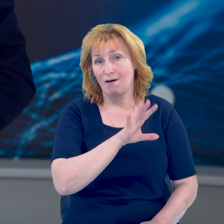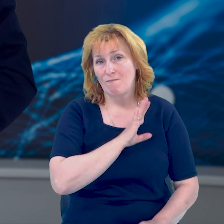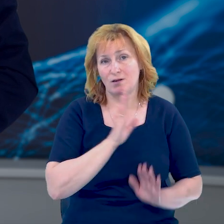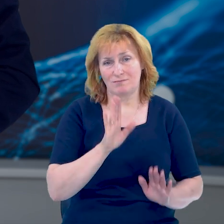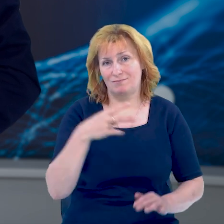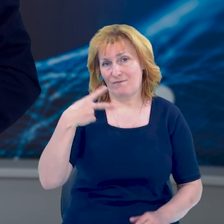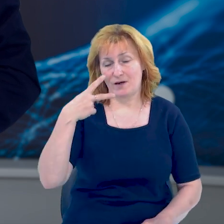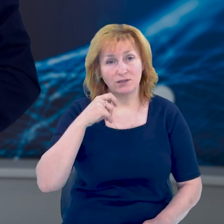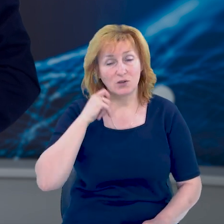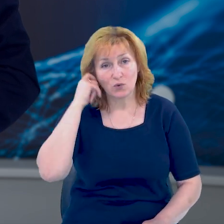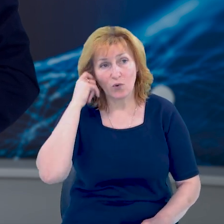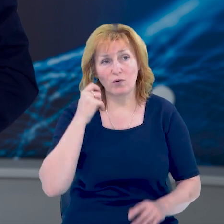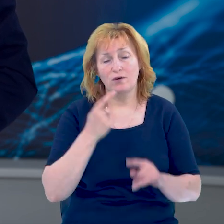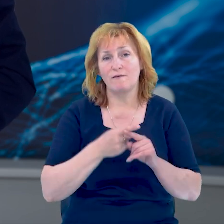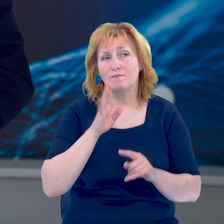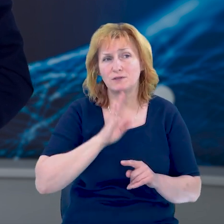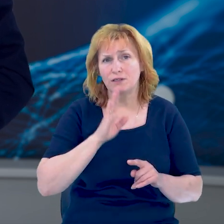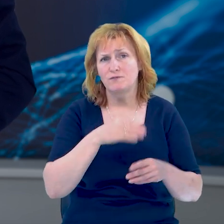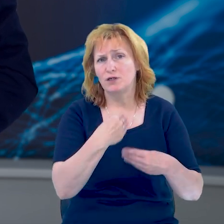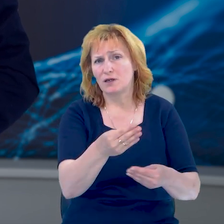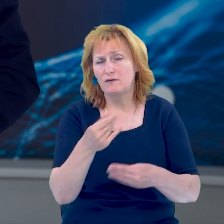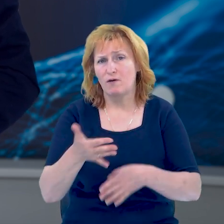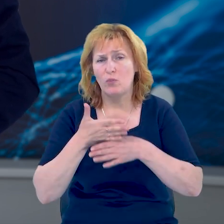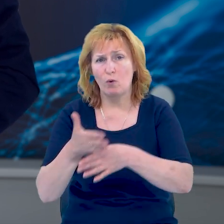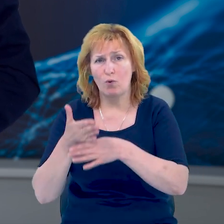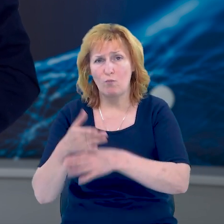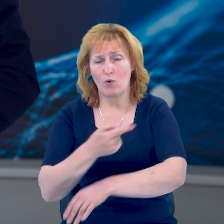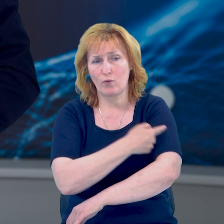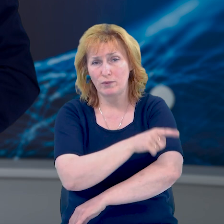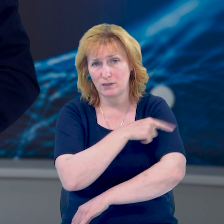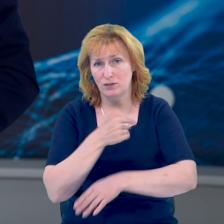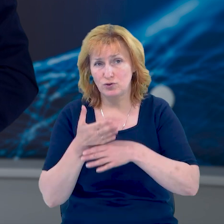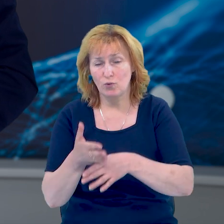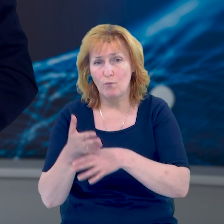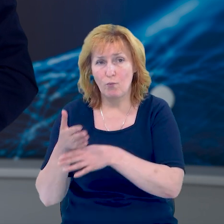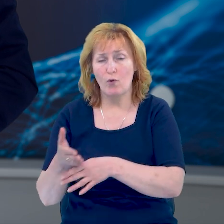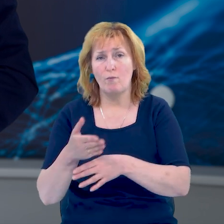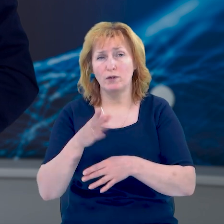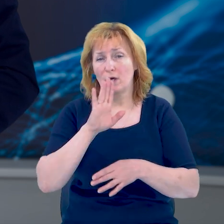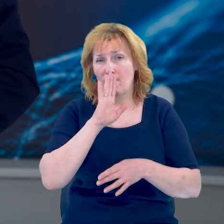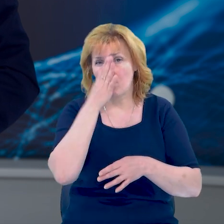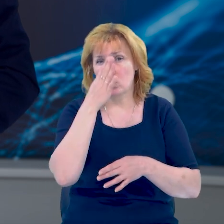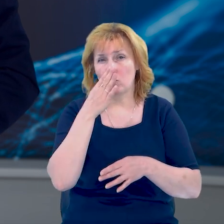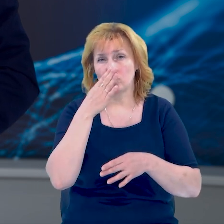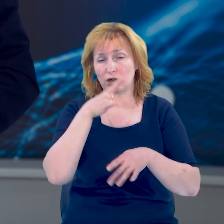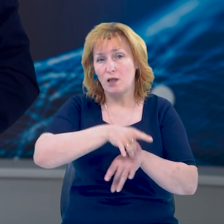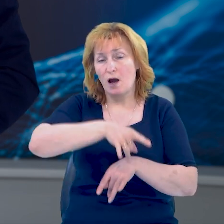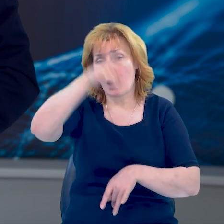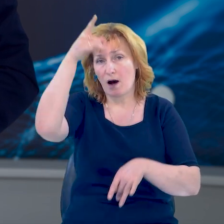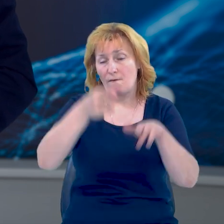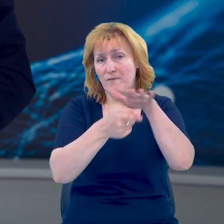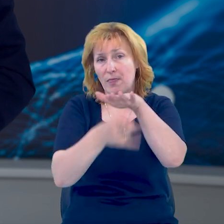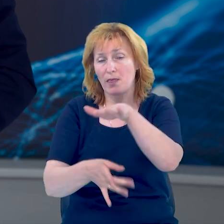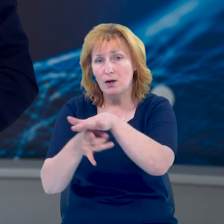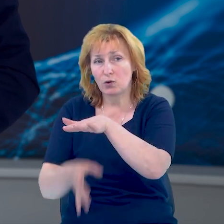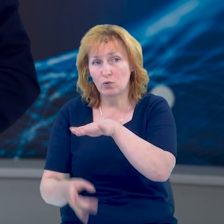20 років. Дівчина саме не давала допомогу пораненим після ворожого авіанальоту, коли росіяни влаштували повторний.